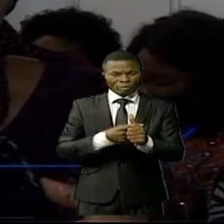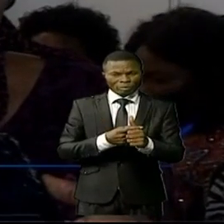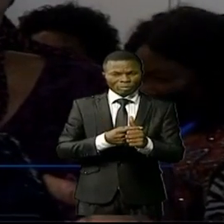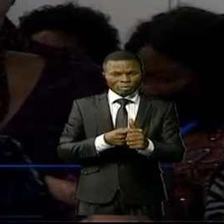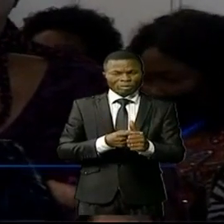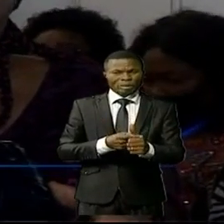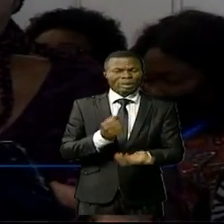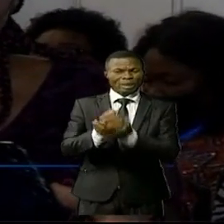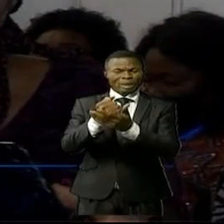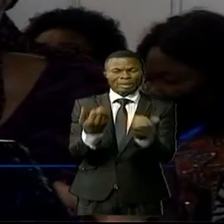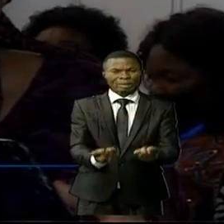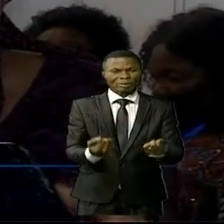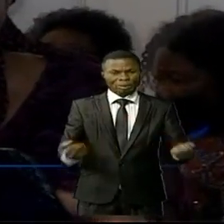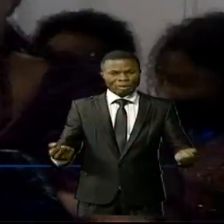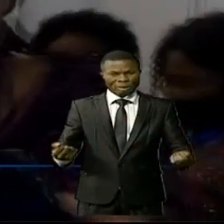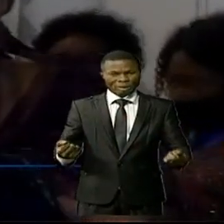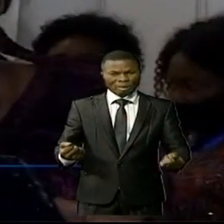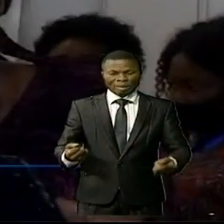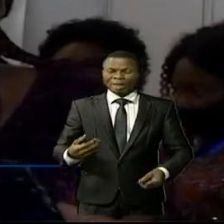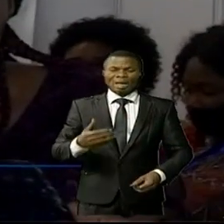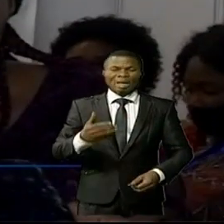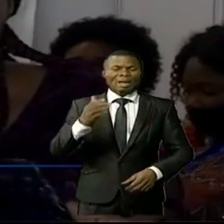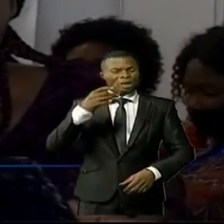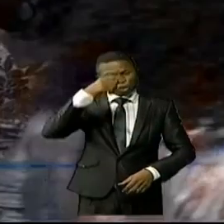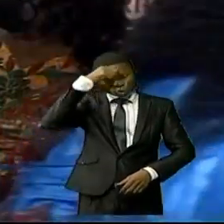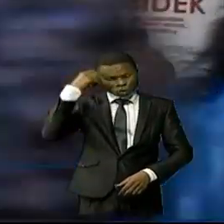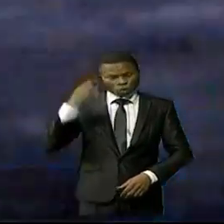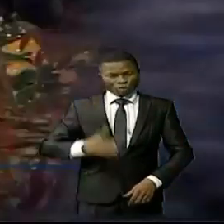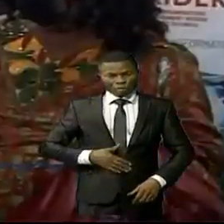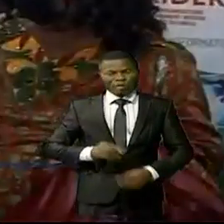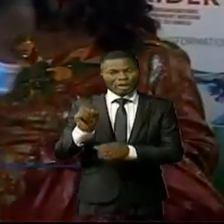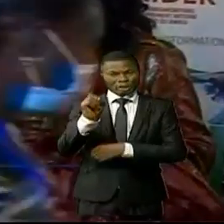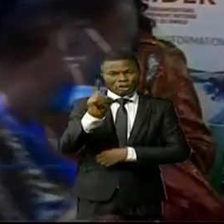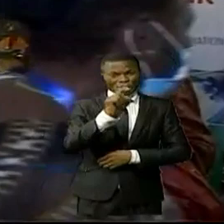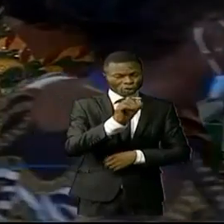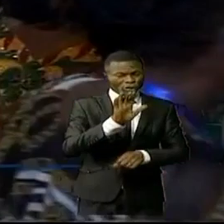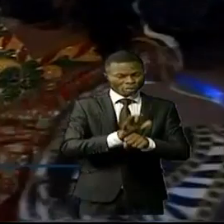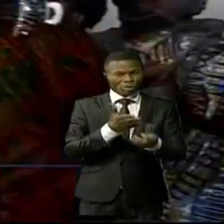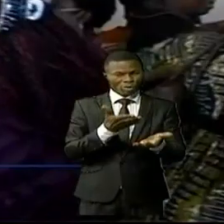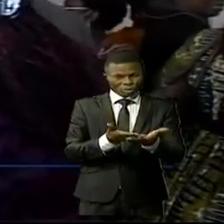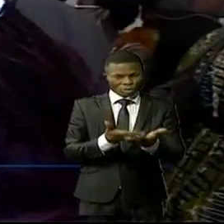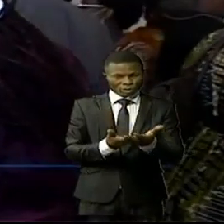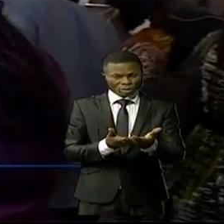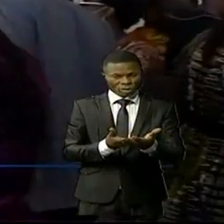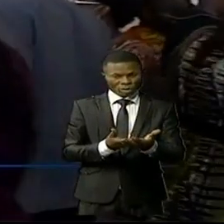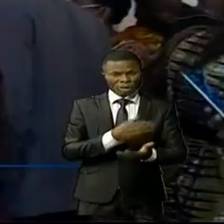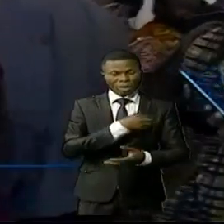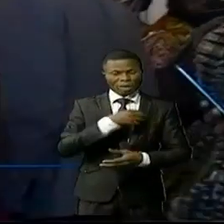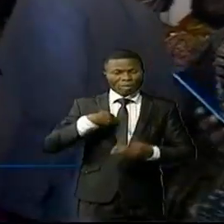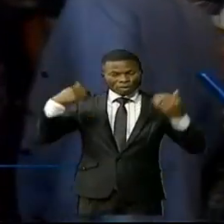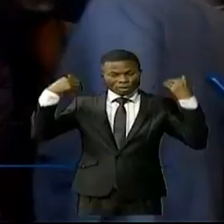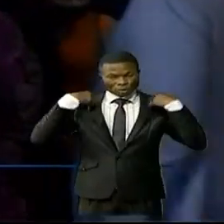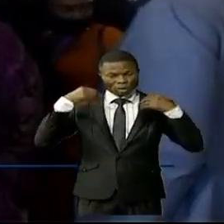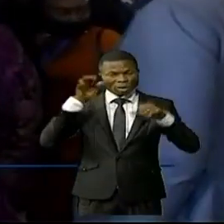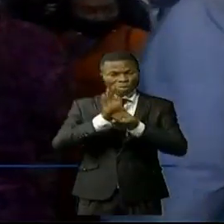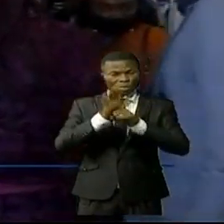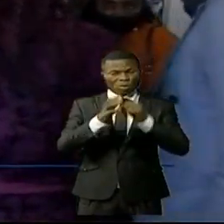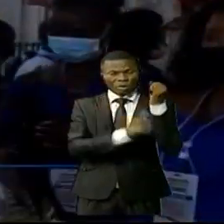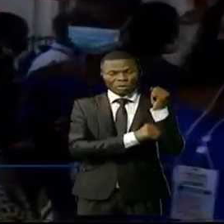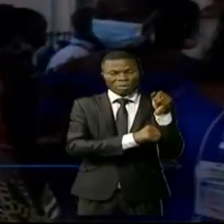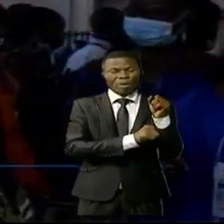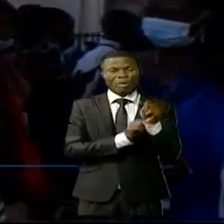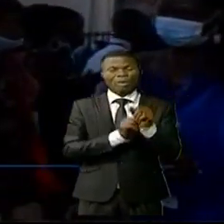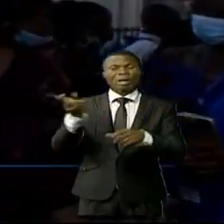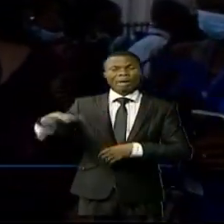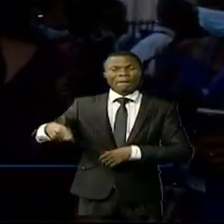pour les enfants malnutrés et les chenilles aussi Denise Monouka qui est à la tête d'une forte délégation de femmes